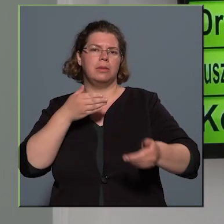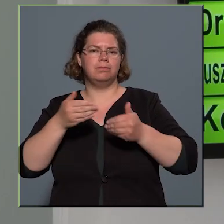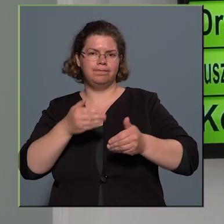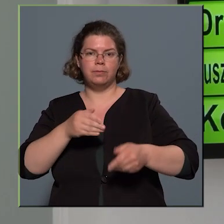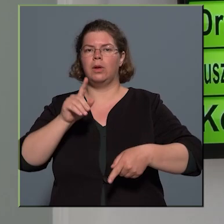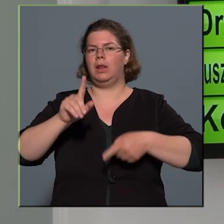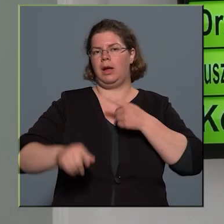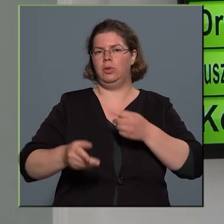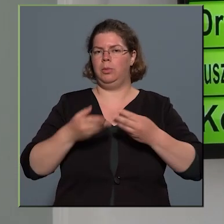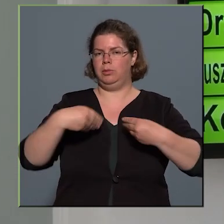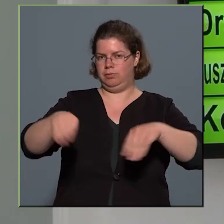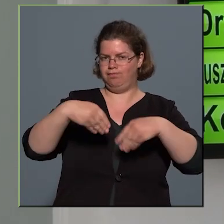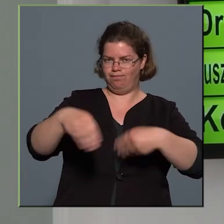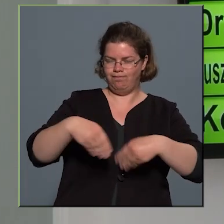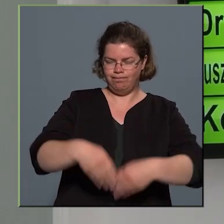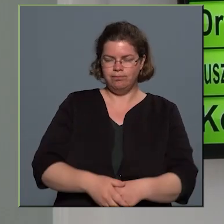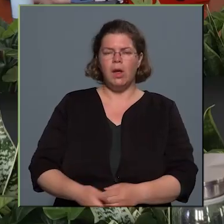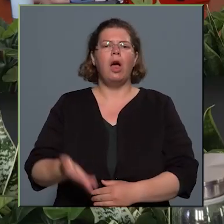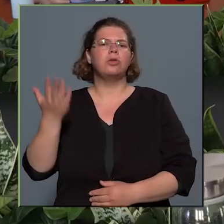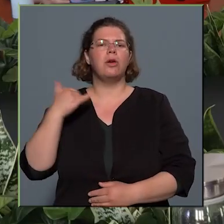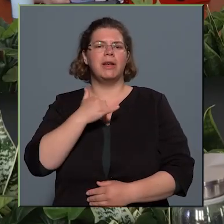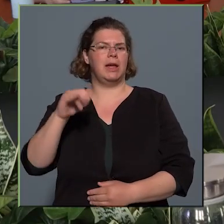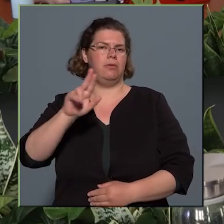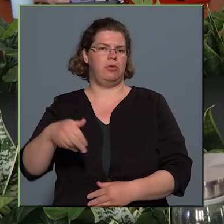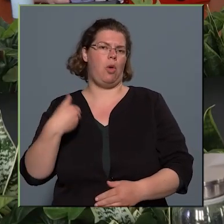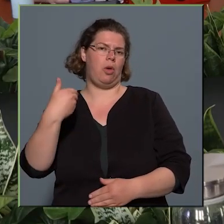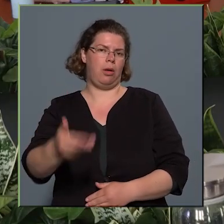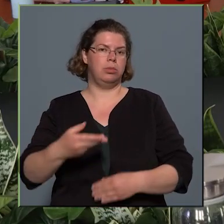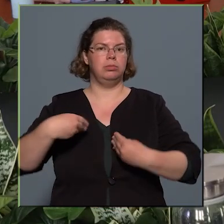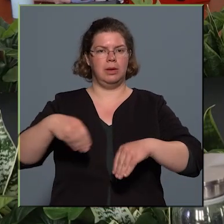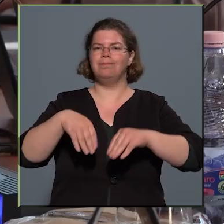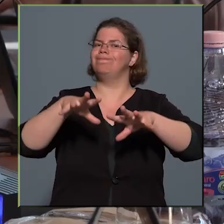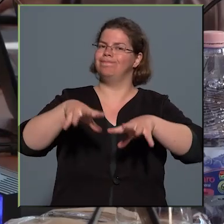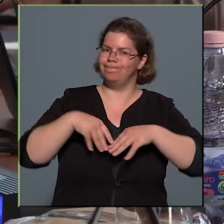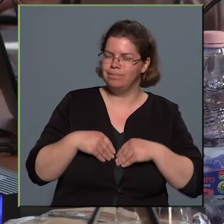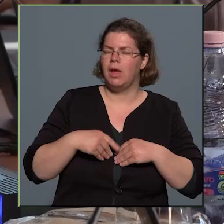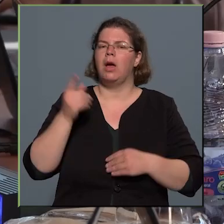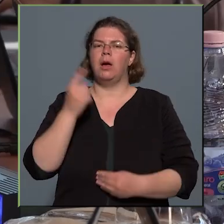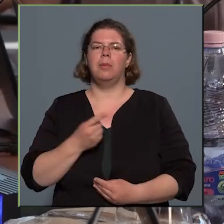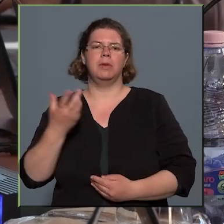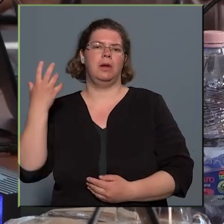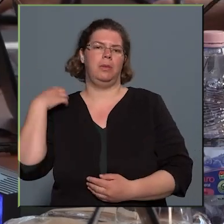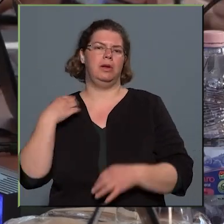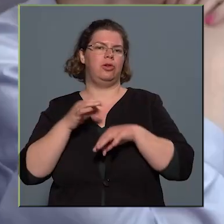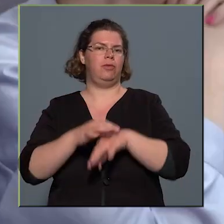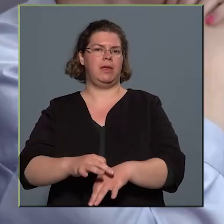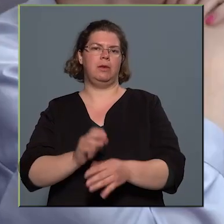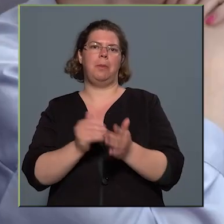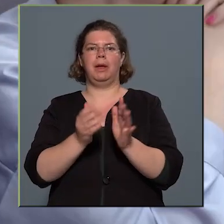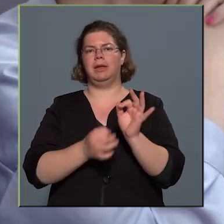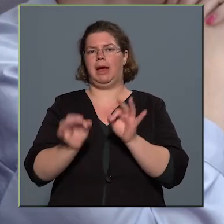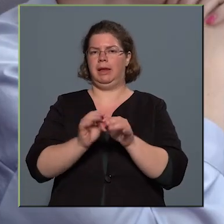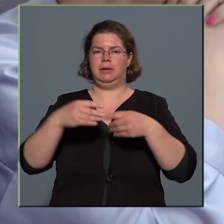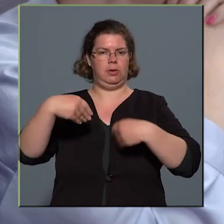elfogadták a tavalyi évről kapott beszámolót, amelyhez a kapitányság vezető kiegészítést is fűzött. Úgy indultunk